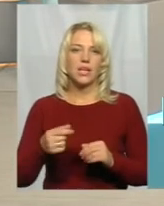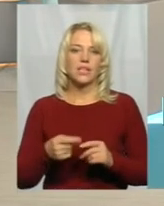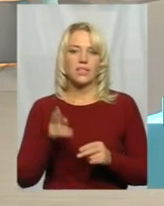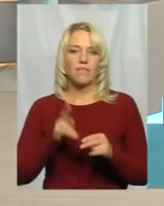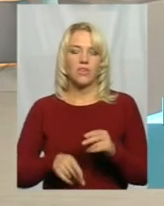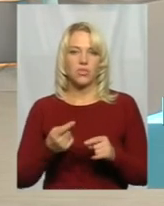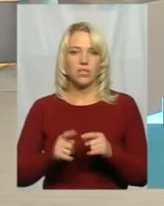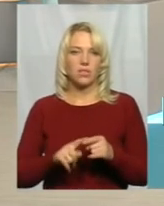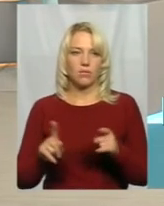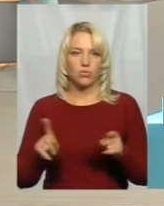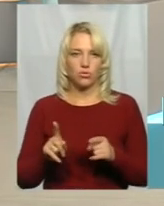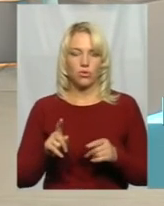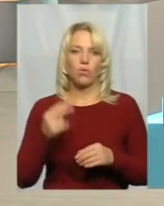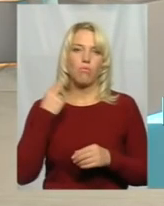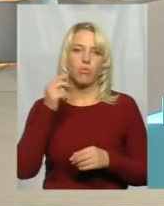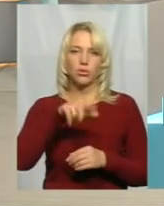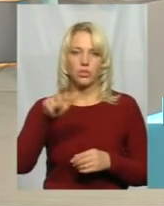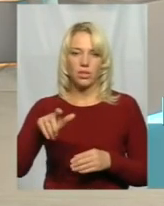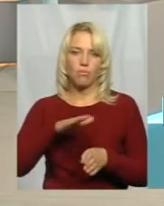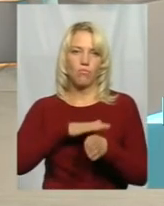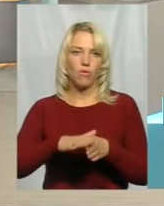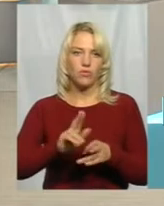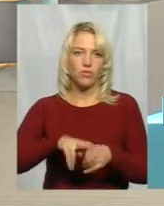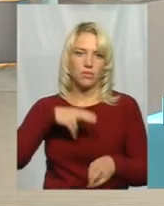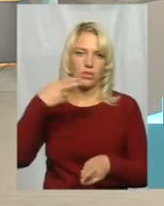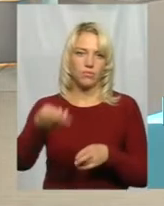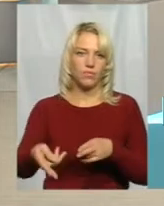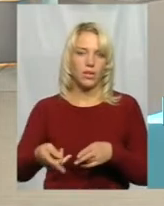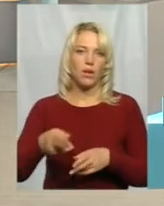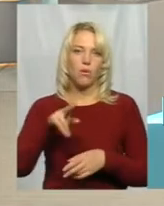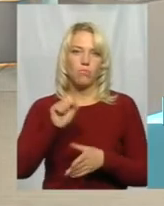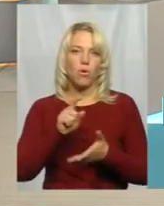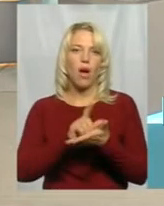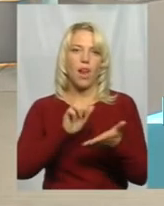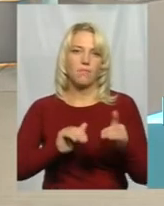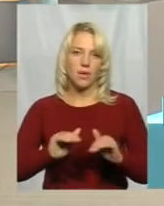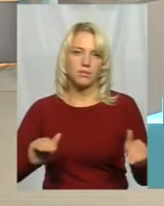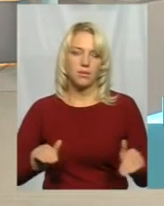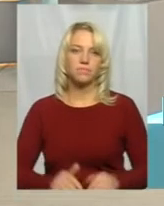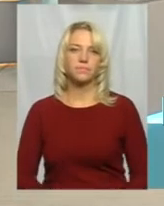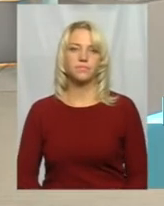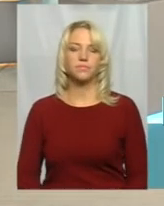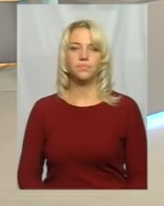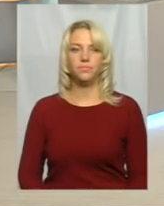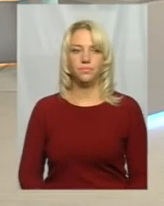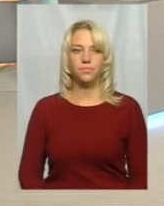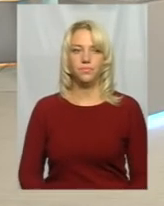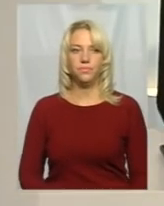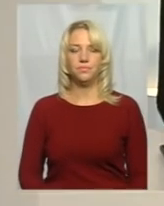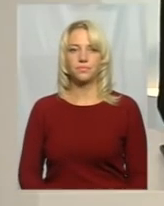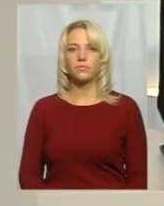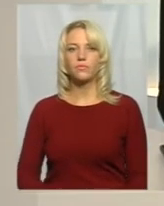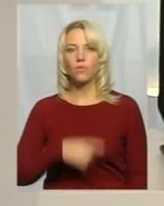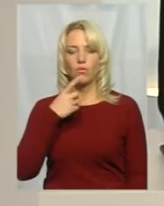повністю погасили свій борг по аліментах. Судячи з озвученою вами